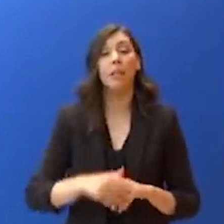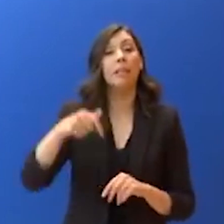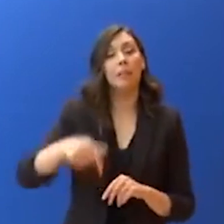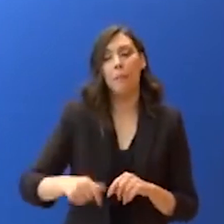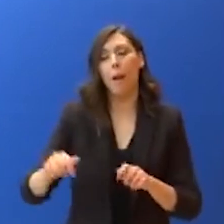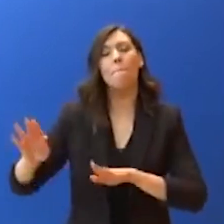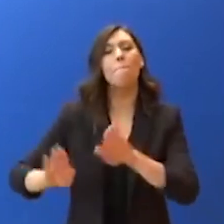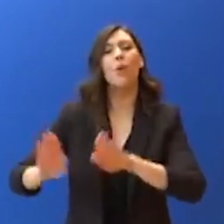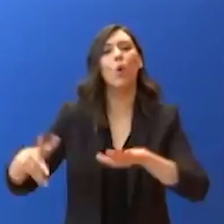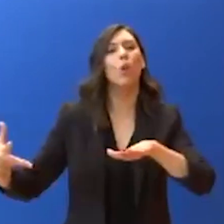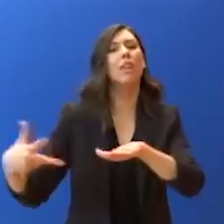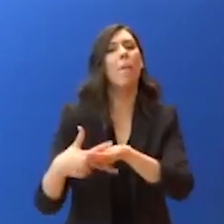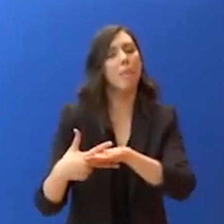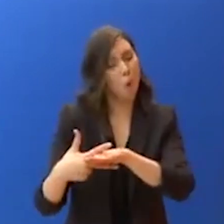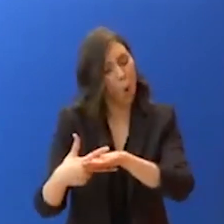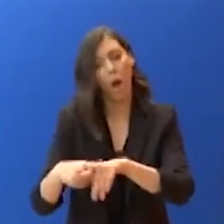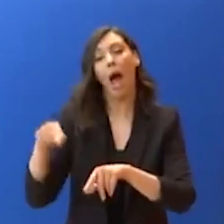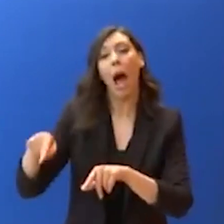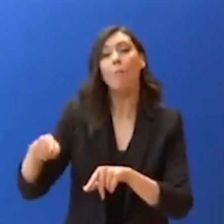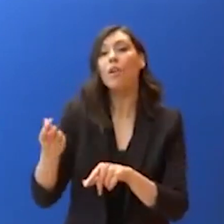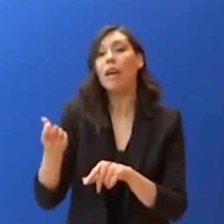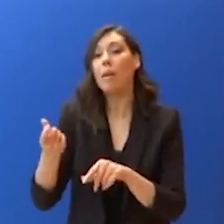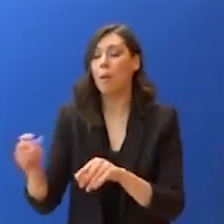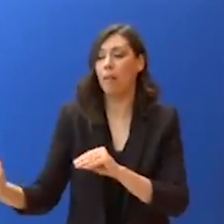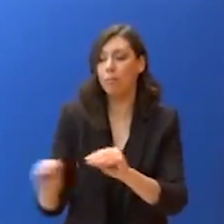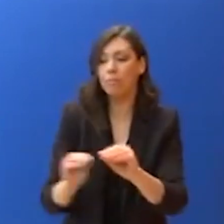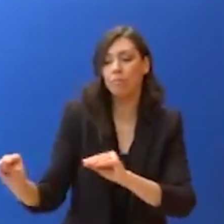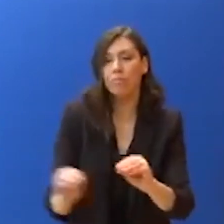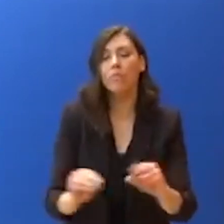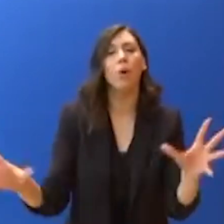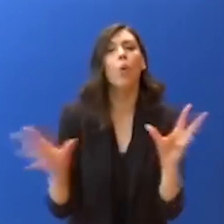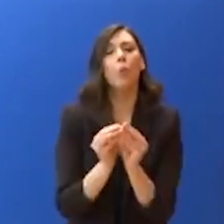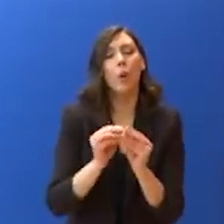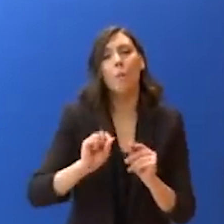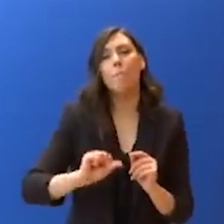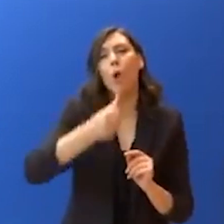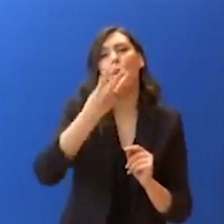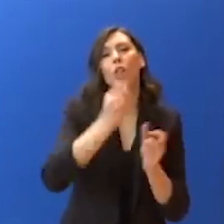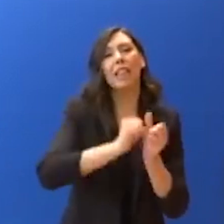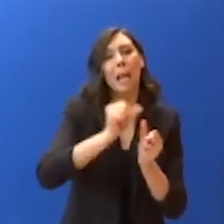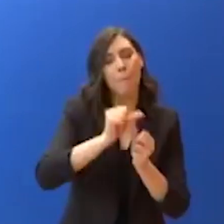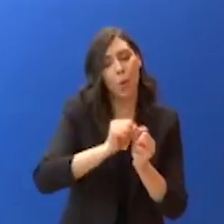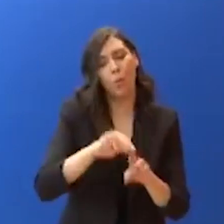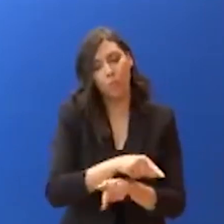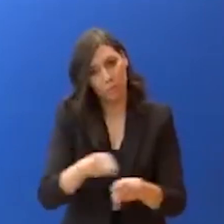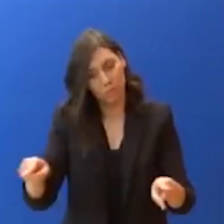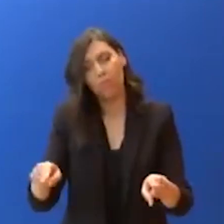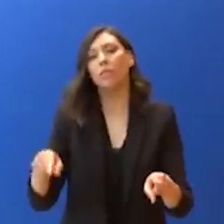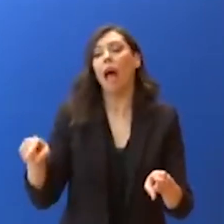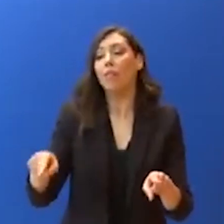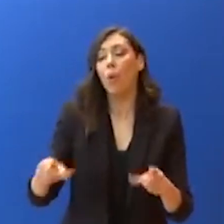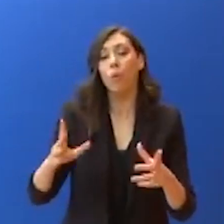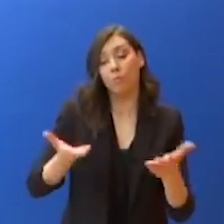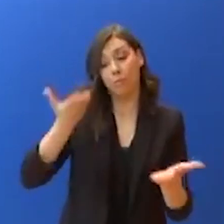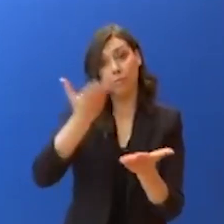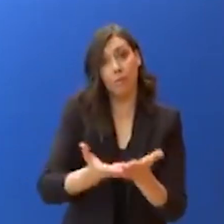Πολιτικών Υπαλλήλων αναδρομικά ποσά που αφορούν μερίσματα του πρώτου τριμήνου σε σχεδόν 4.000 νέους μερισματούχους που η